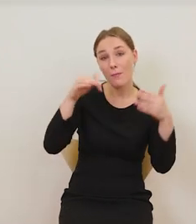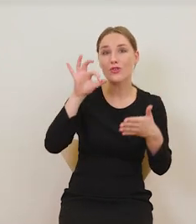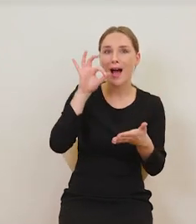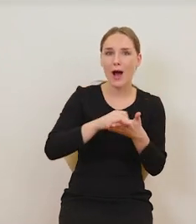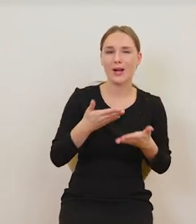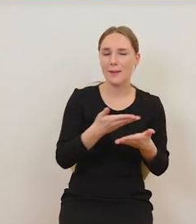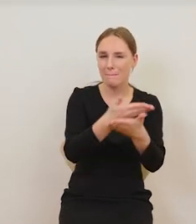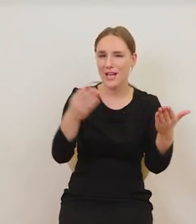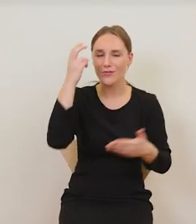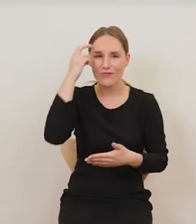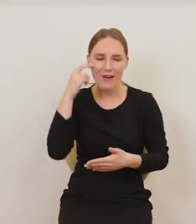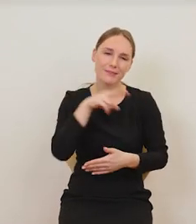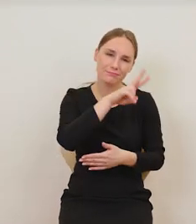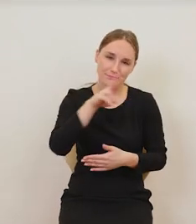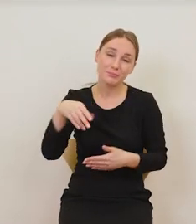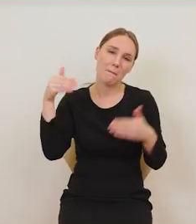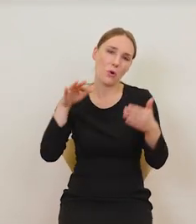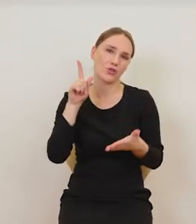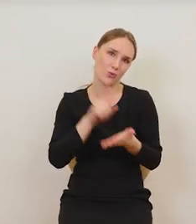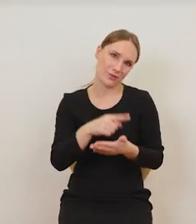kolekcję na Wawelu.